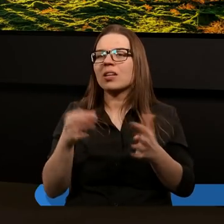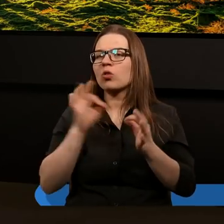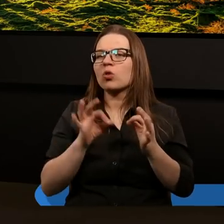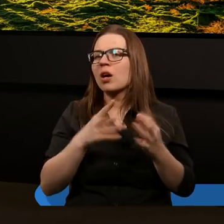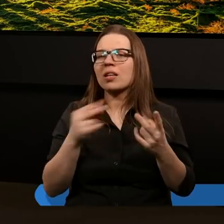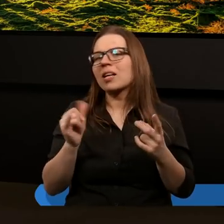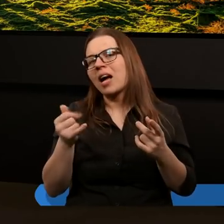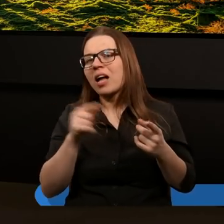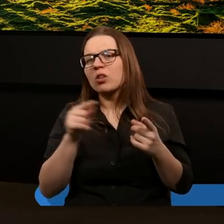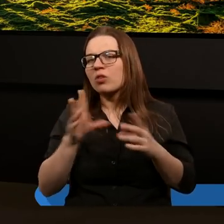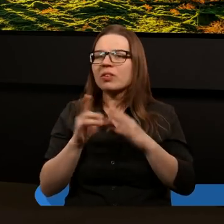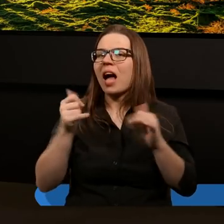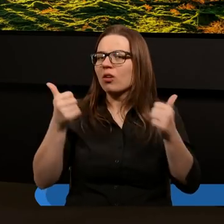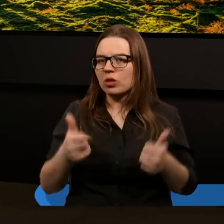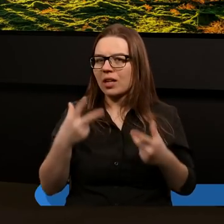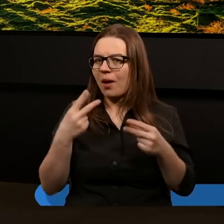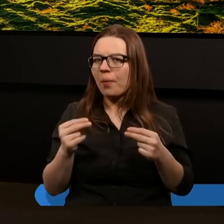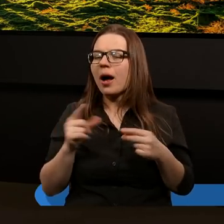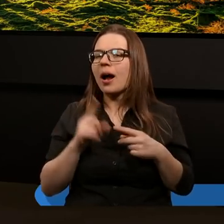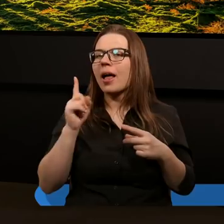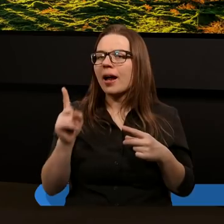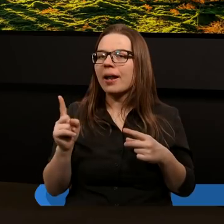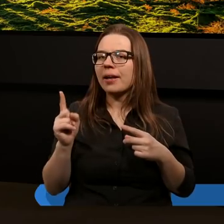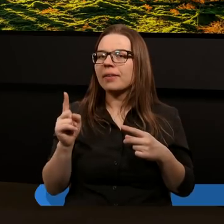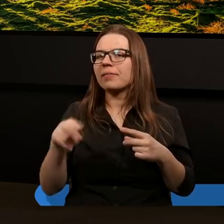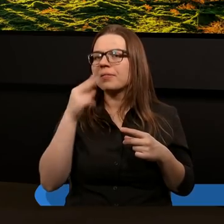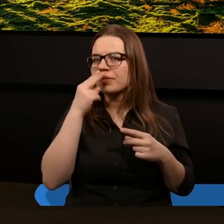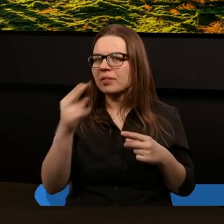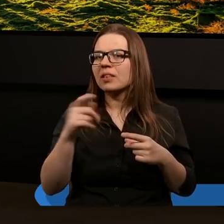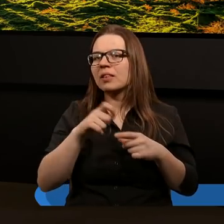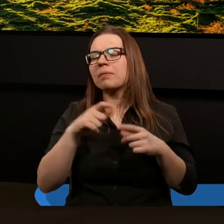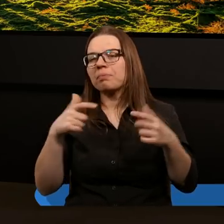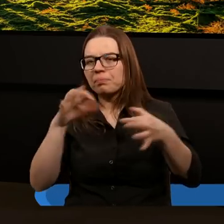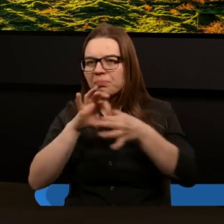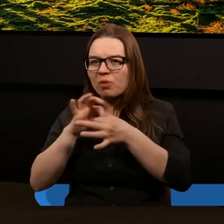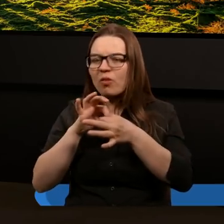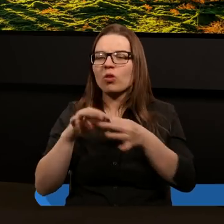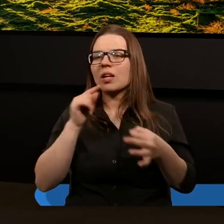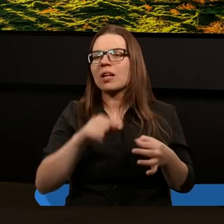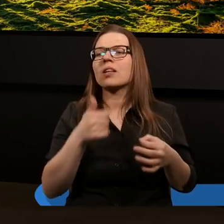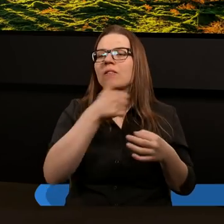dokładnie, jak to się stało. Ale widzimy związek z tym, że w objawieniu